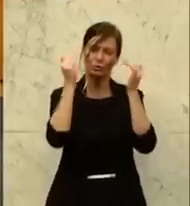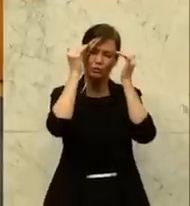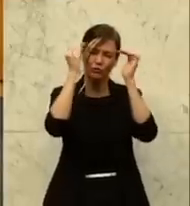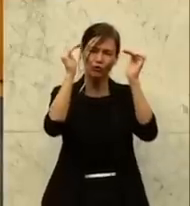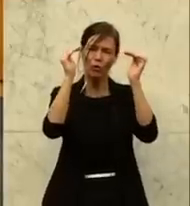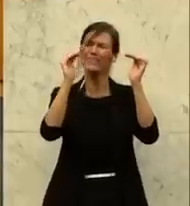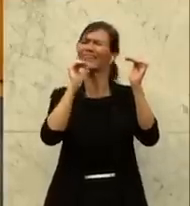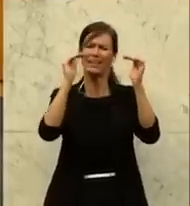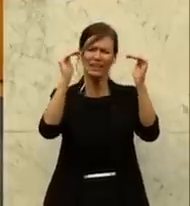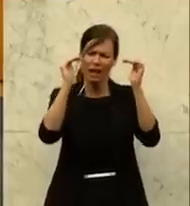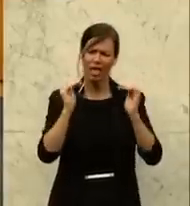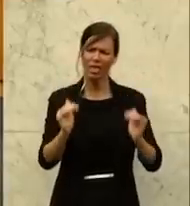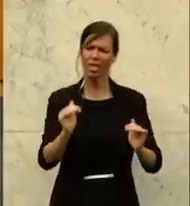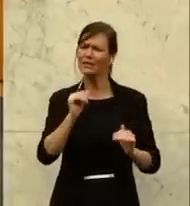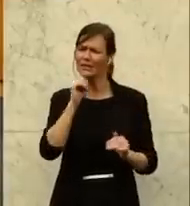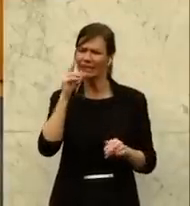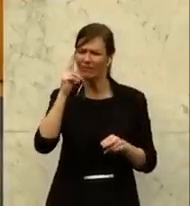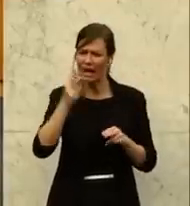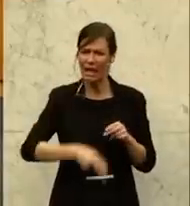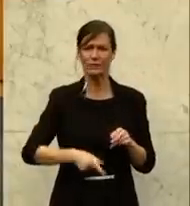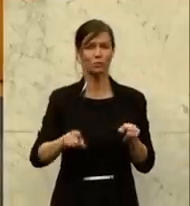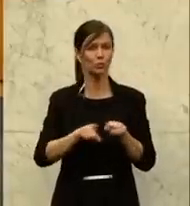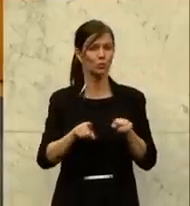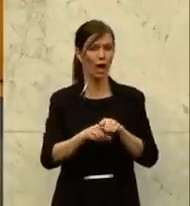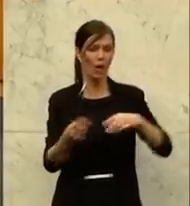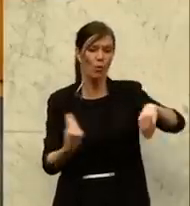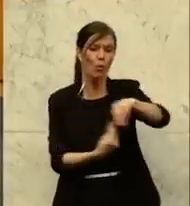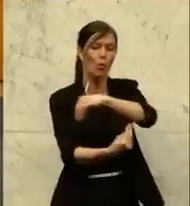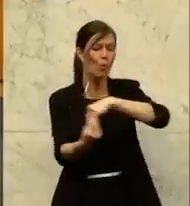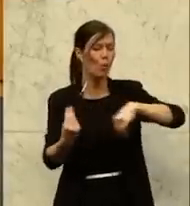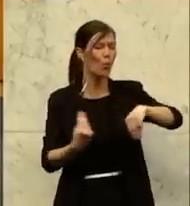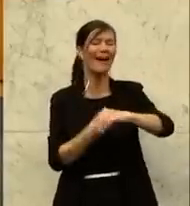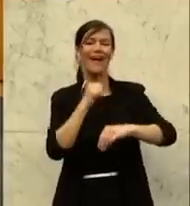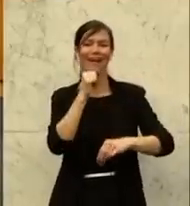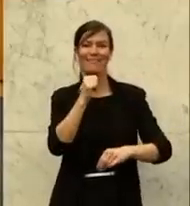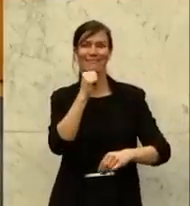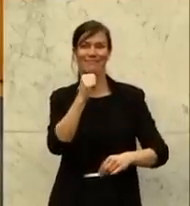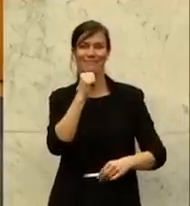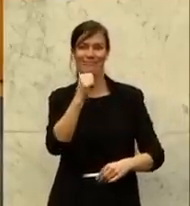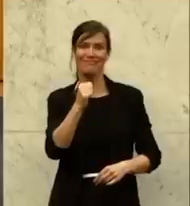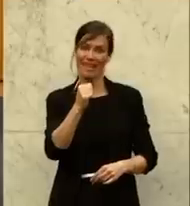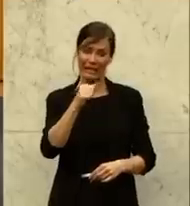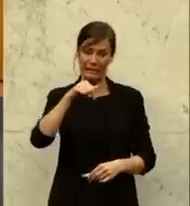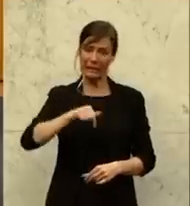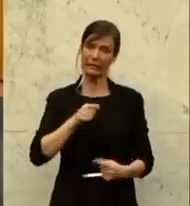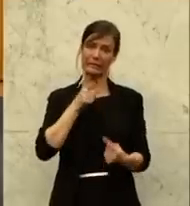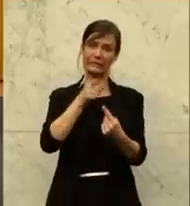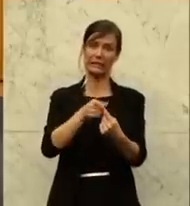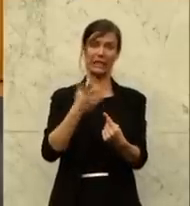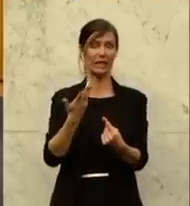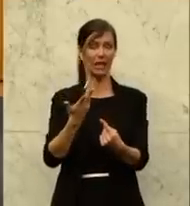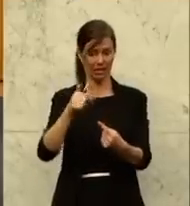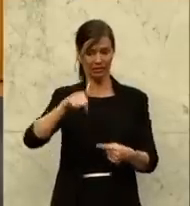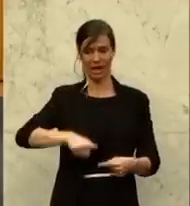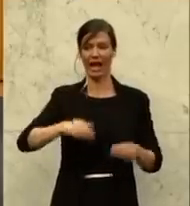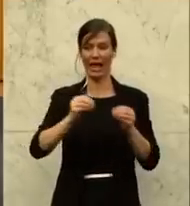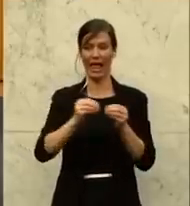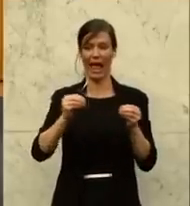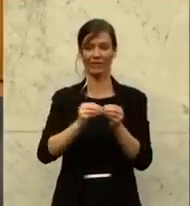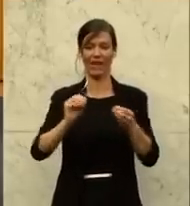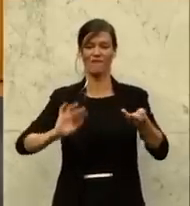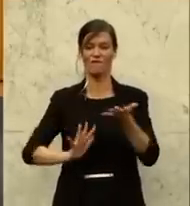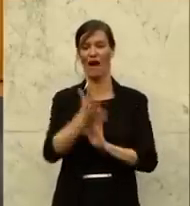Umgang miteinander einer ist, der nicht in verbrannter Erde dann enden soll. Und deshalb habe ich das erwähnt, ohne einen